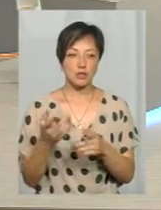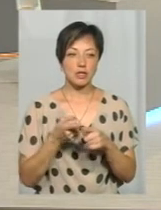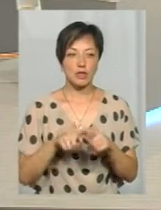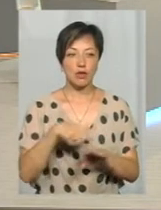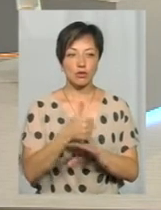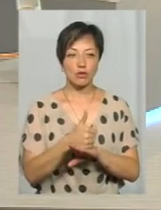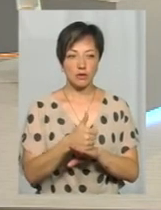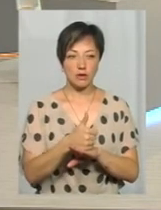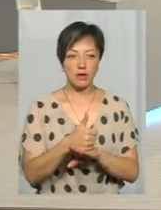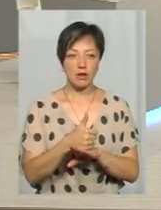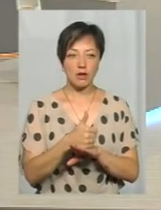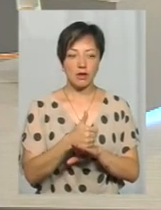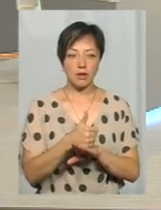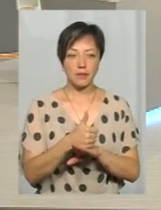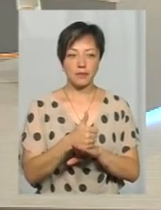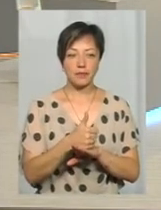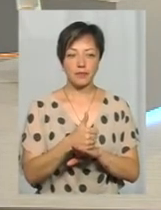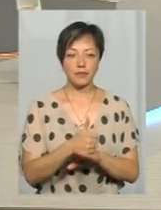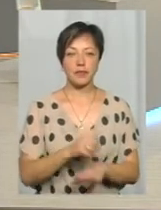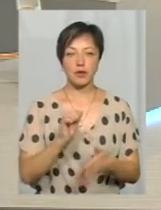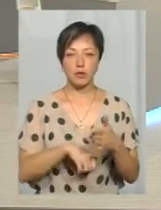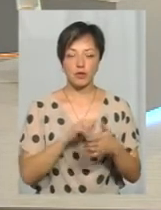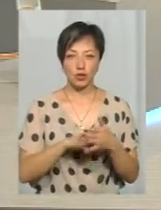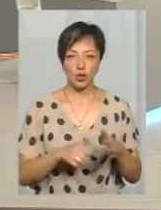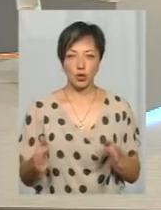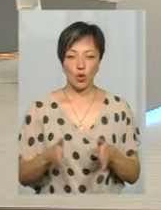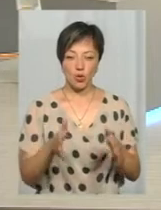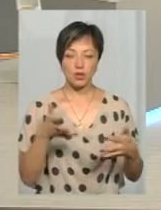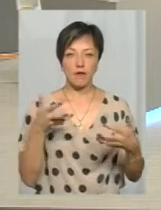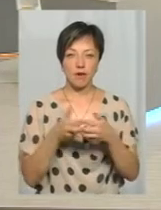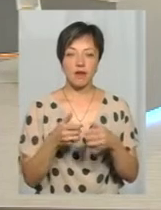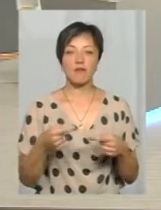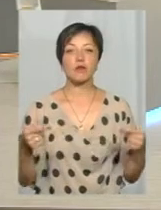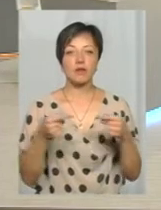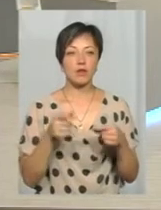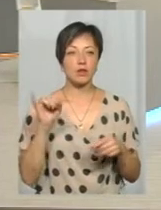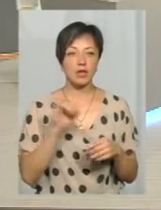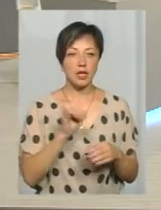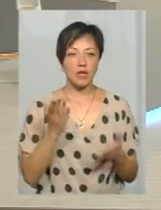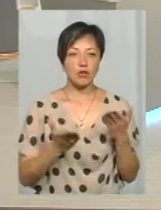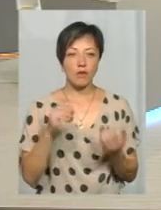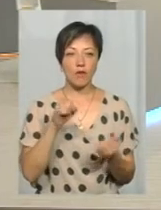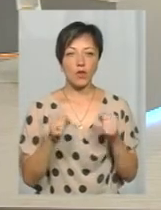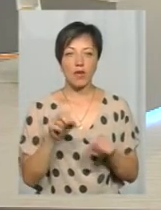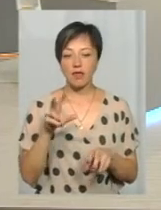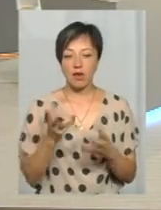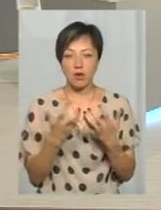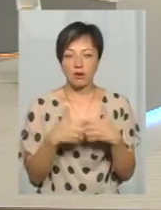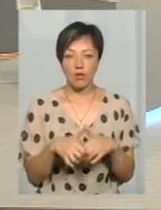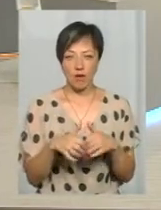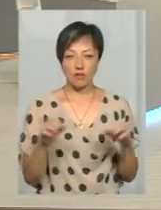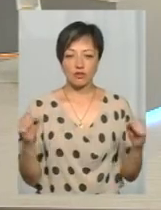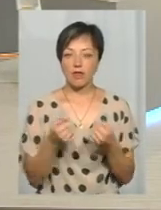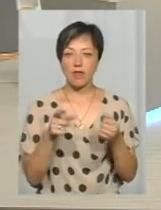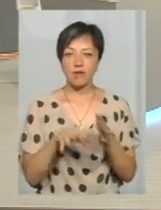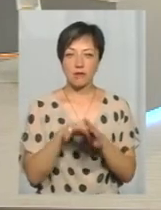основна із таких основних причин дорожньо-транспортних пригод. Відповідно, якщо водій не розраховує безпечної швидкісті, він